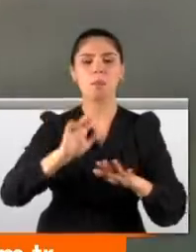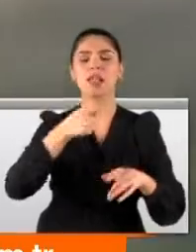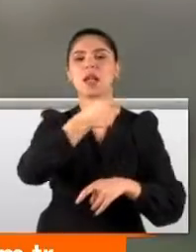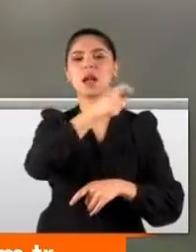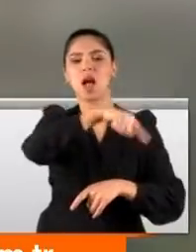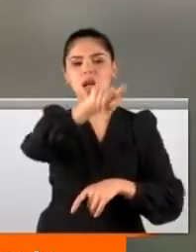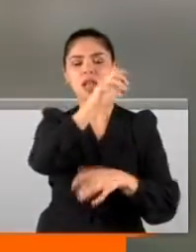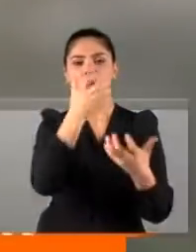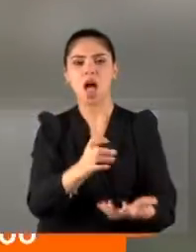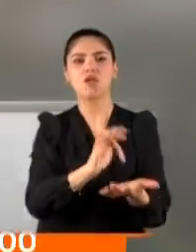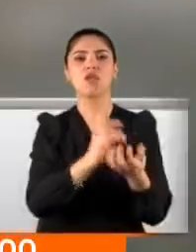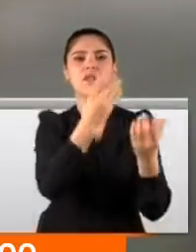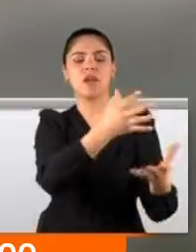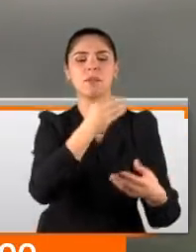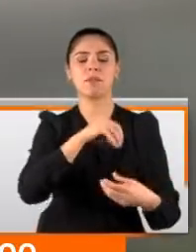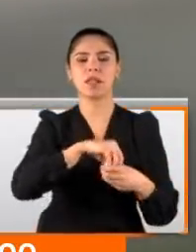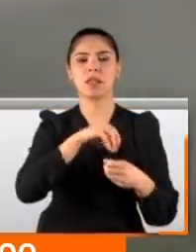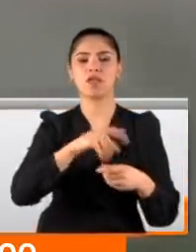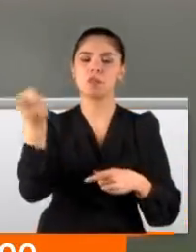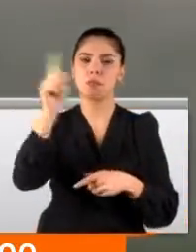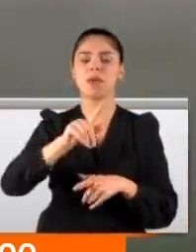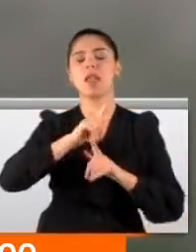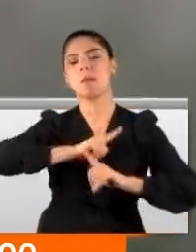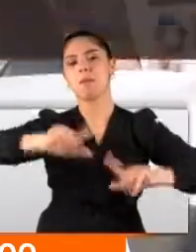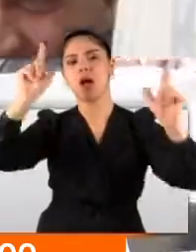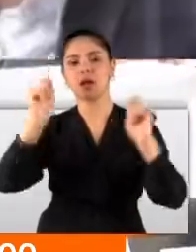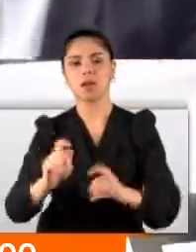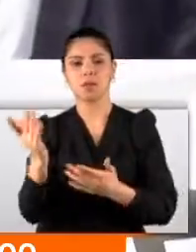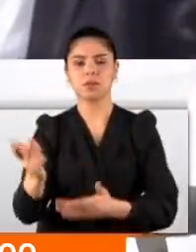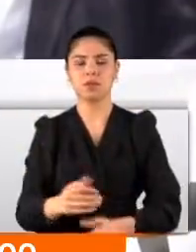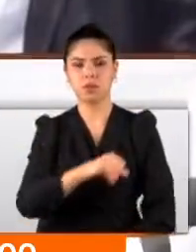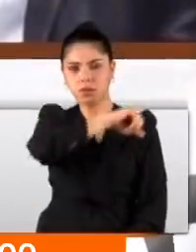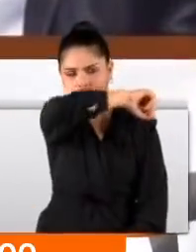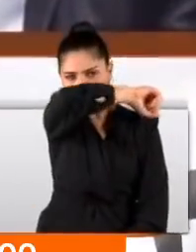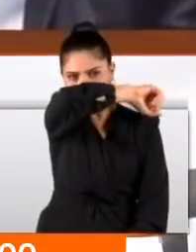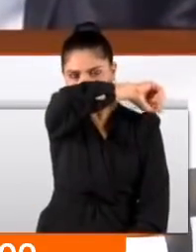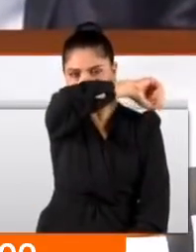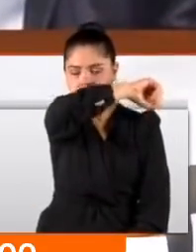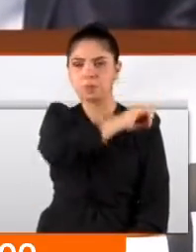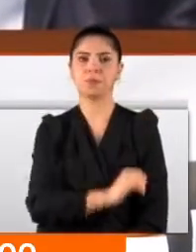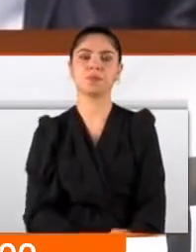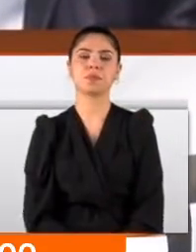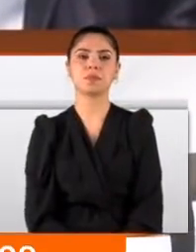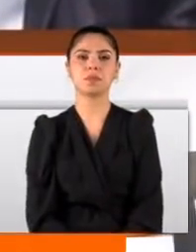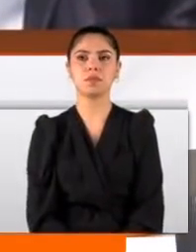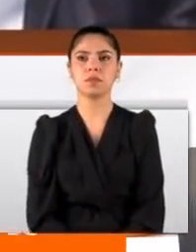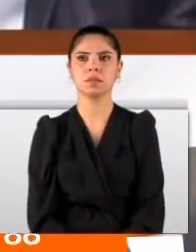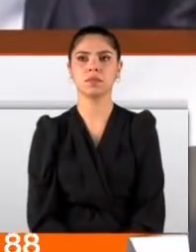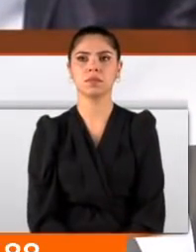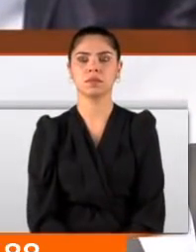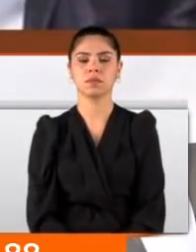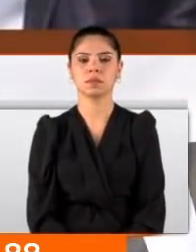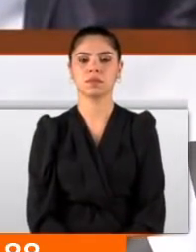şekilde cezalandırılsın diye seslerini bir kez daha duyurdular. Bakın burada iki tane insan öldürdü ve günahsız bir şekilde.